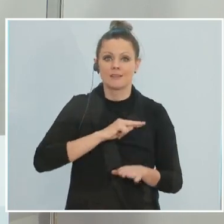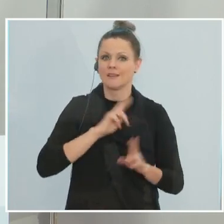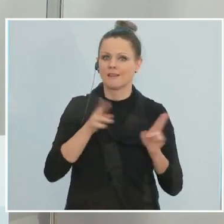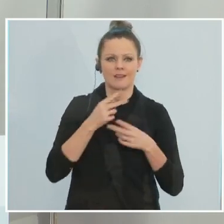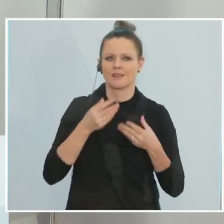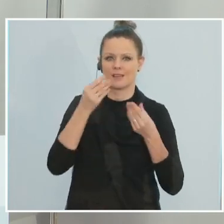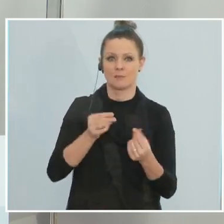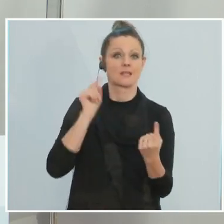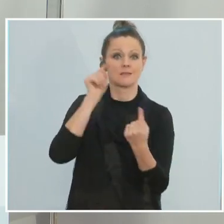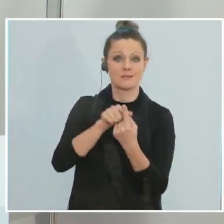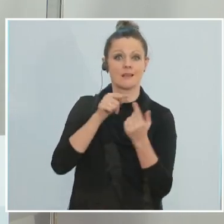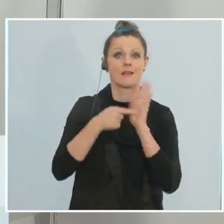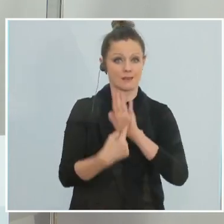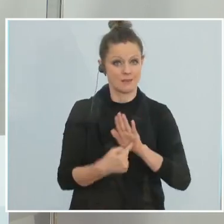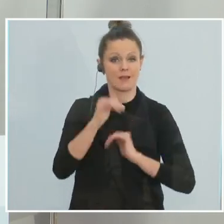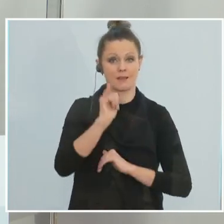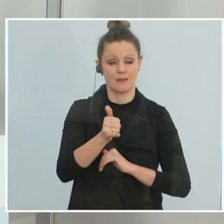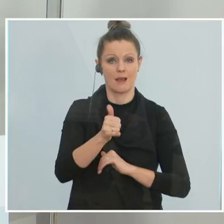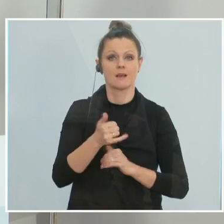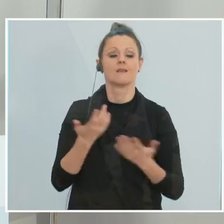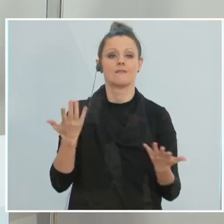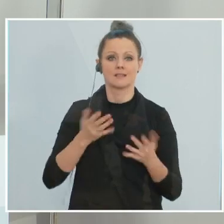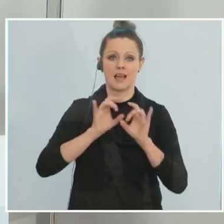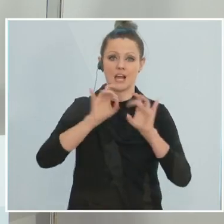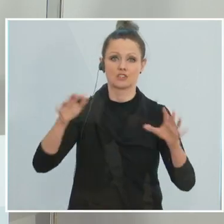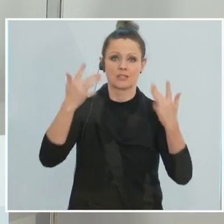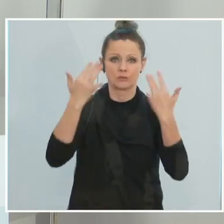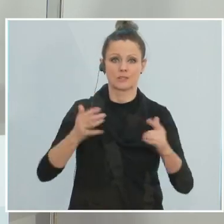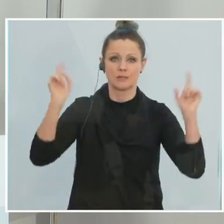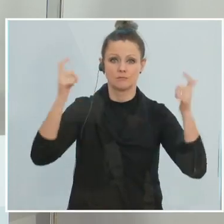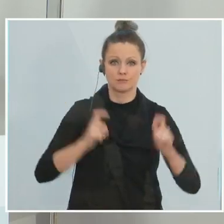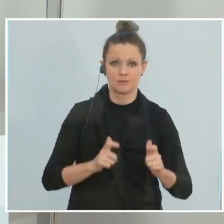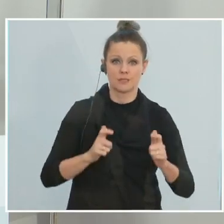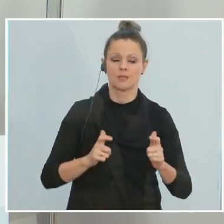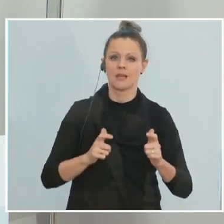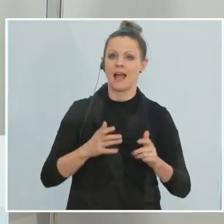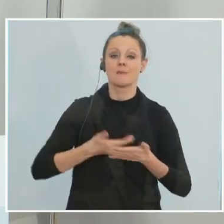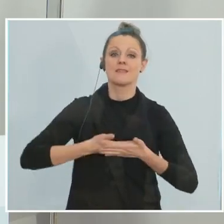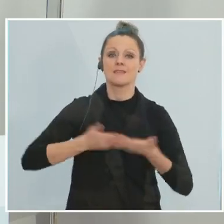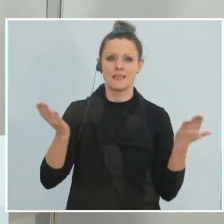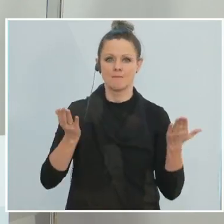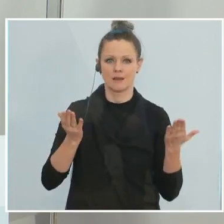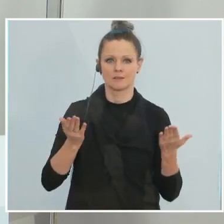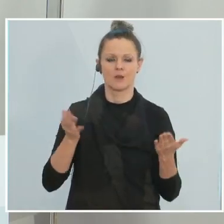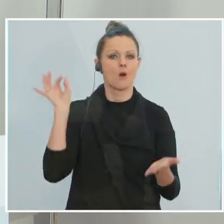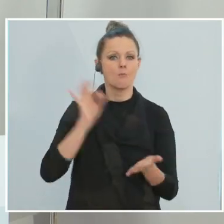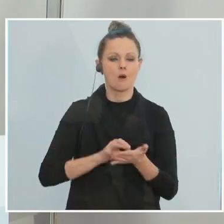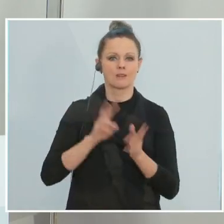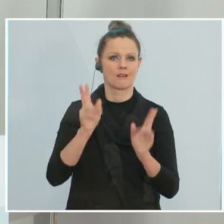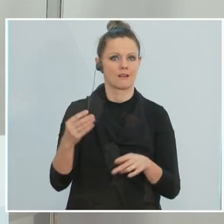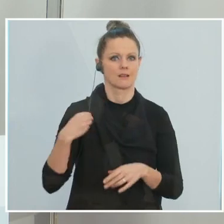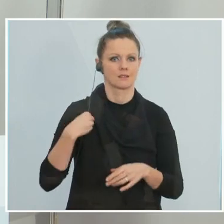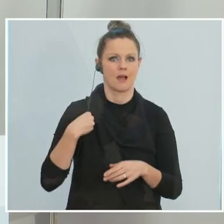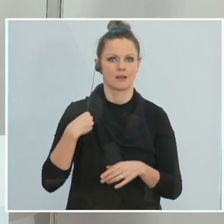habe Ihnen eine Zielsetzung genannt, nämlich die Ansteckungszahlen so weit als möglich zu drücken. Niemand kann uns im Moment sagen, ob